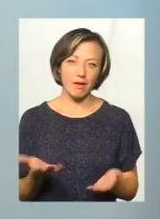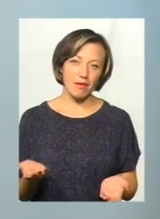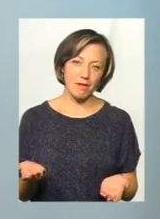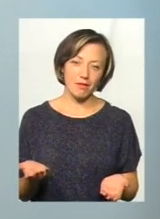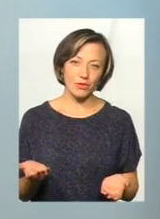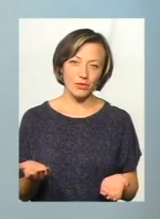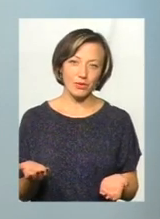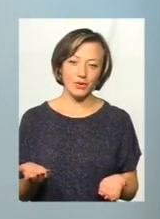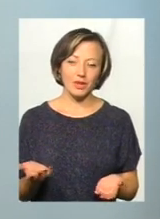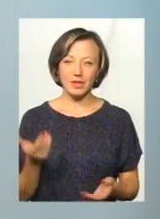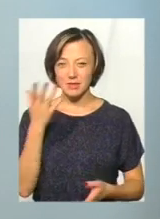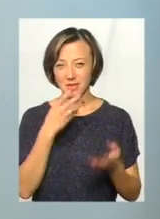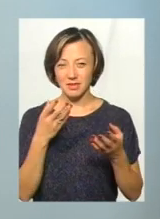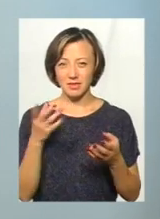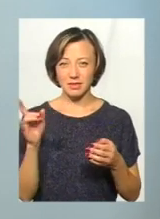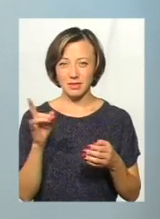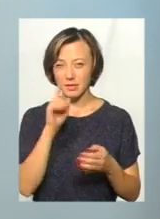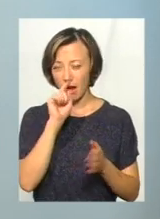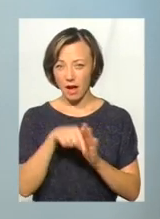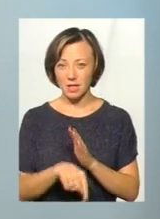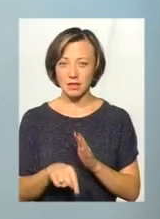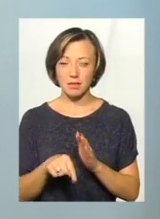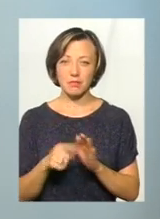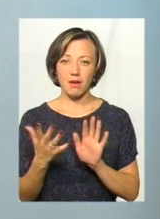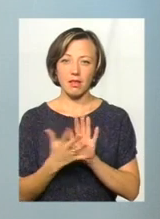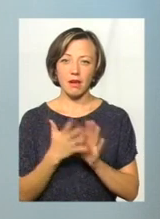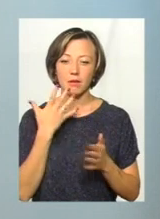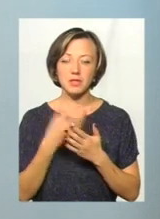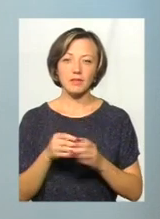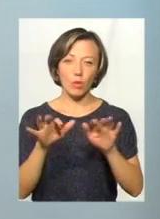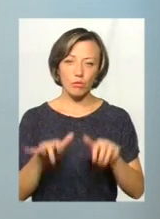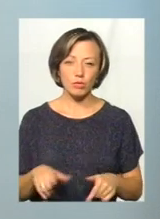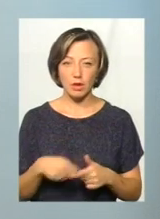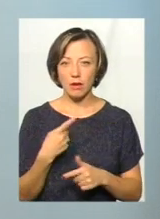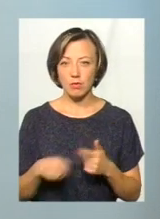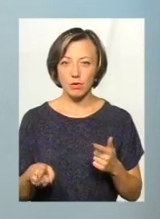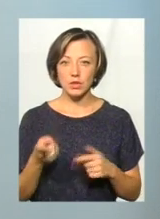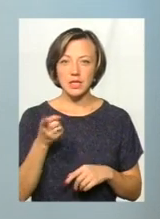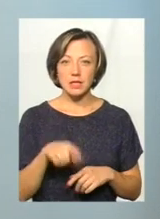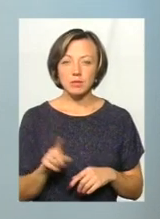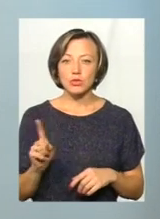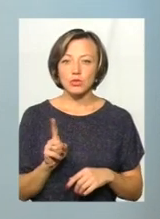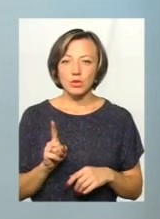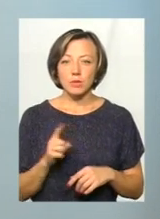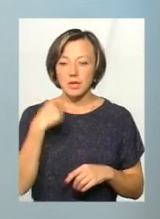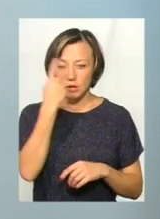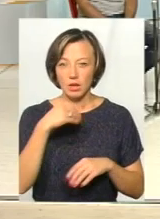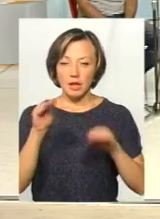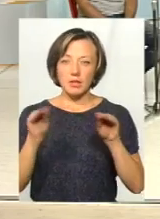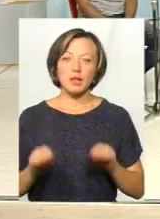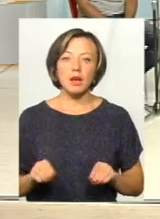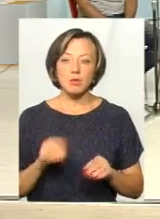якимись хакерськими атаками на свій комп'ютер, або ж з тим, що її персональні